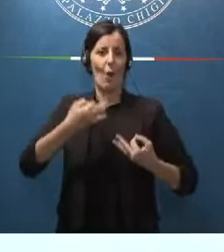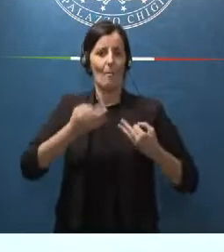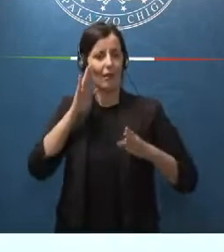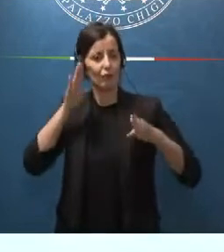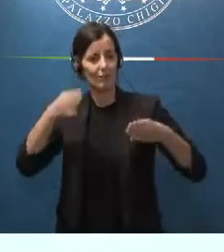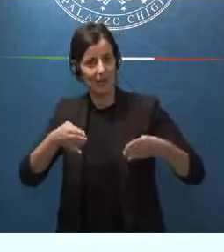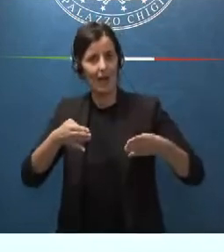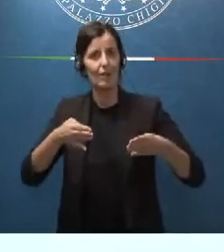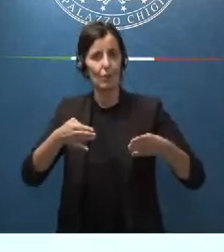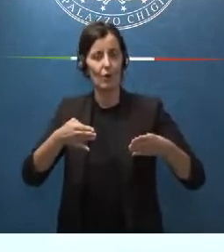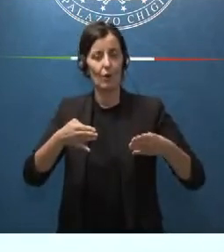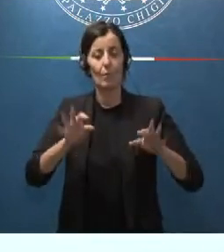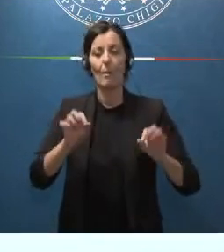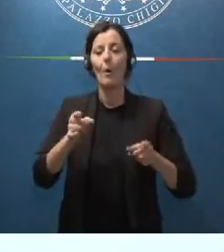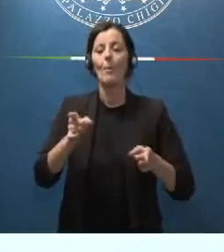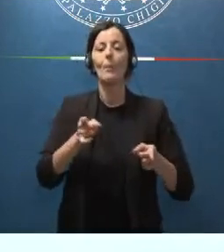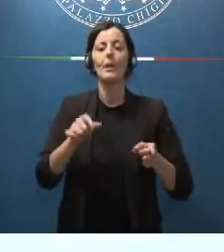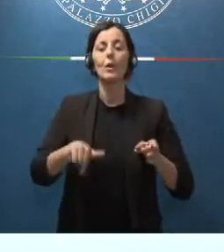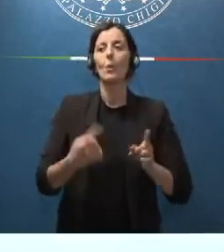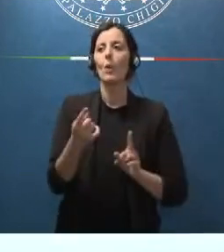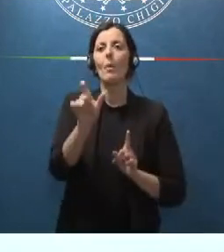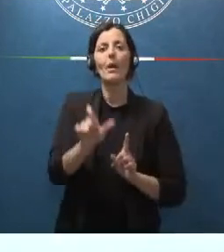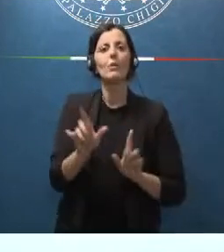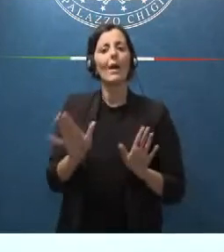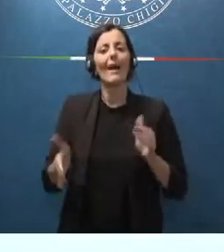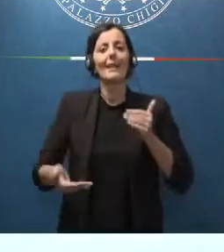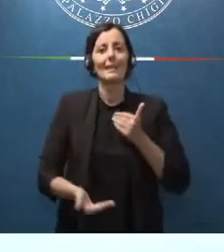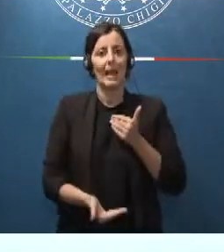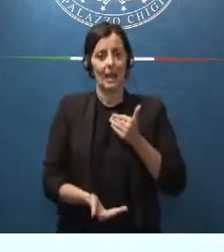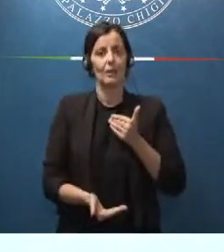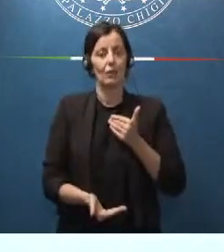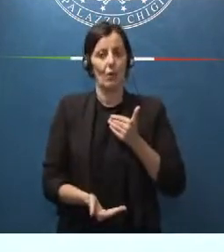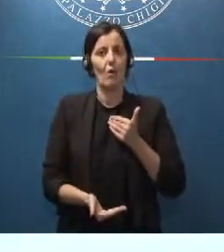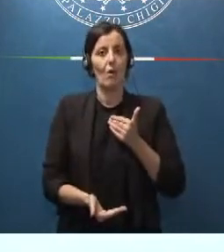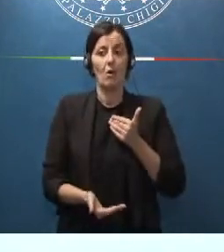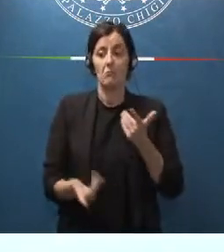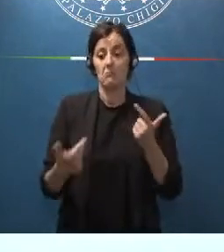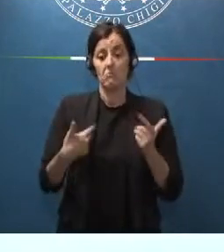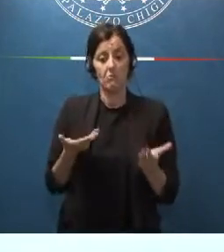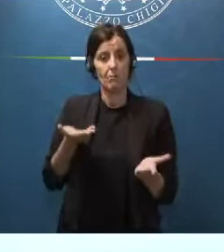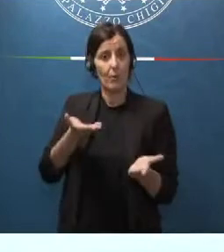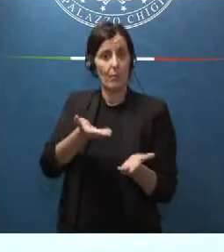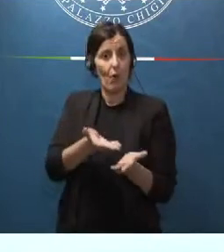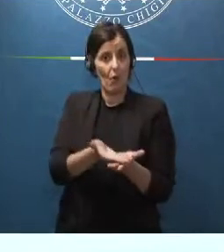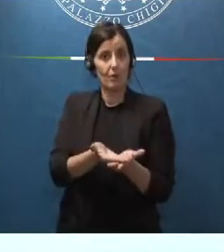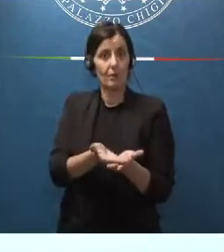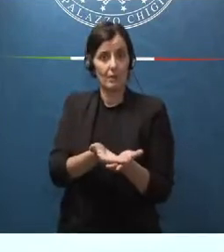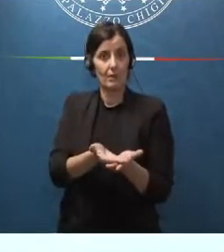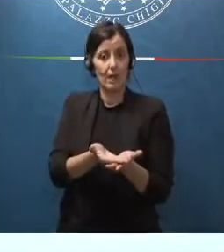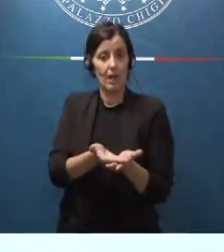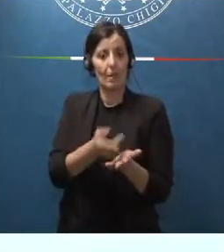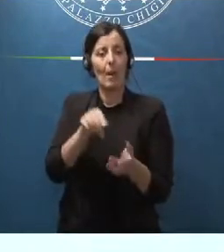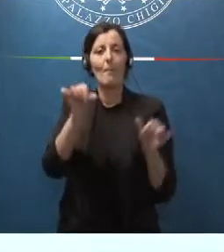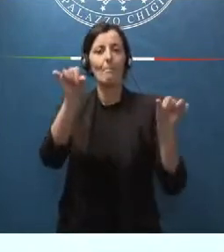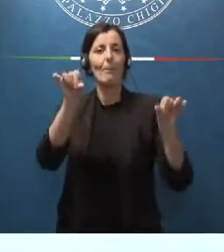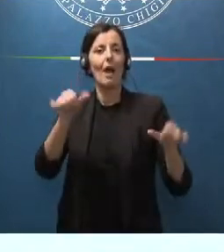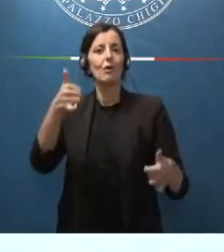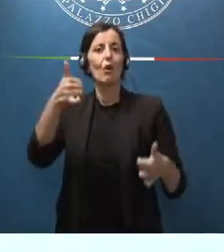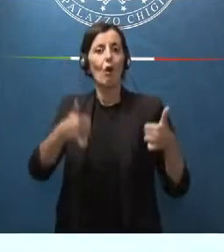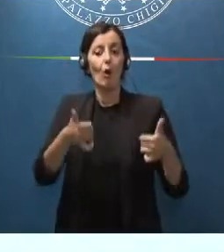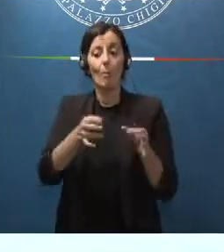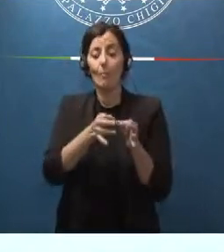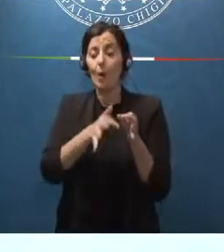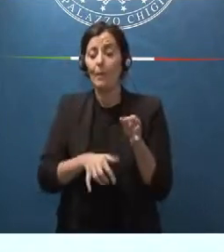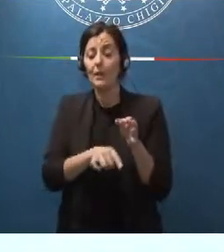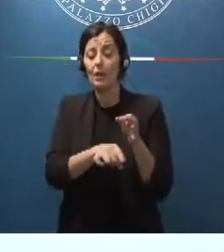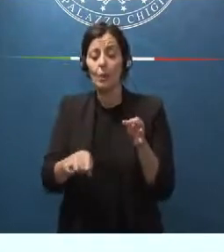momento in cui un candidato si propone la domanda per bando di un concorso al momento